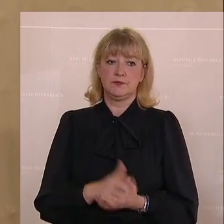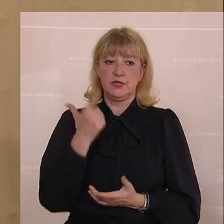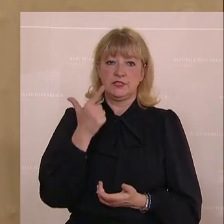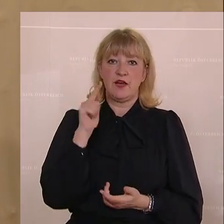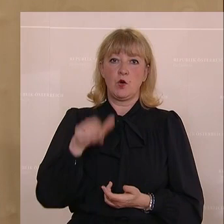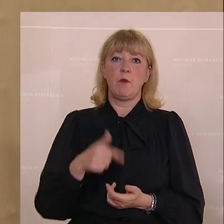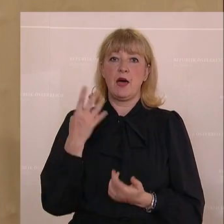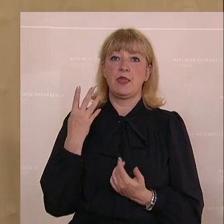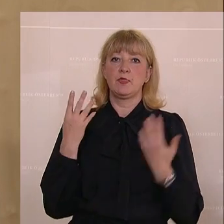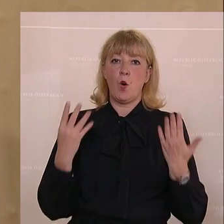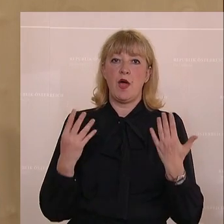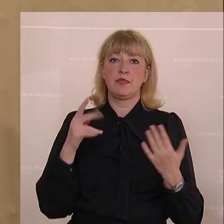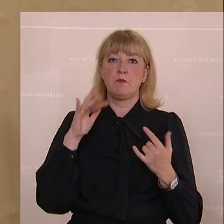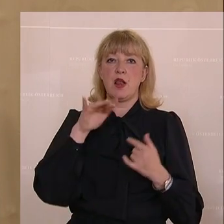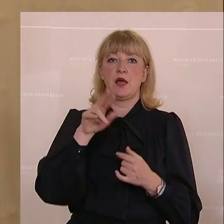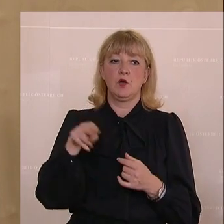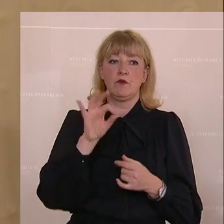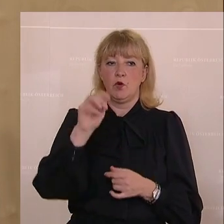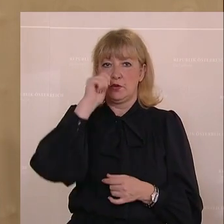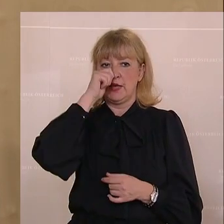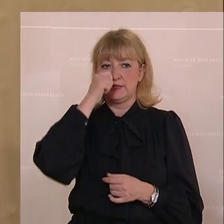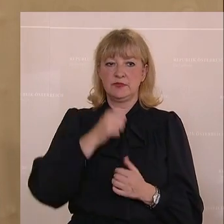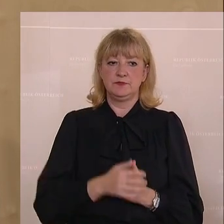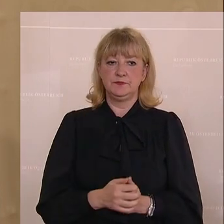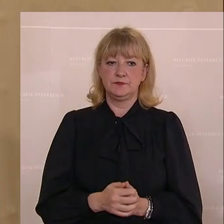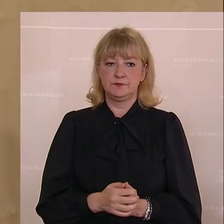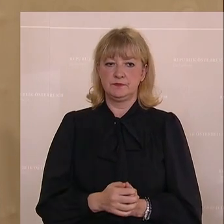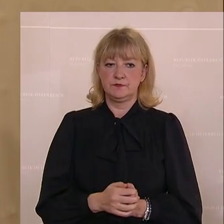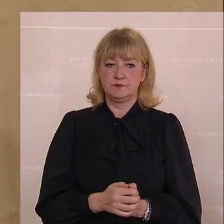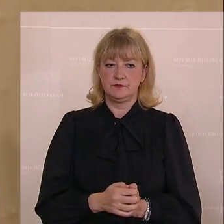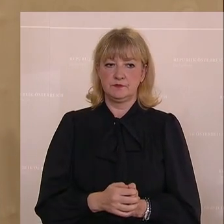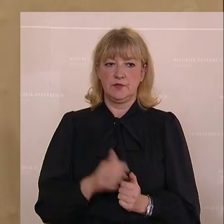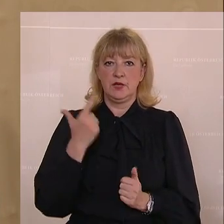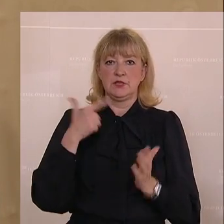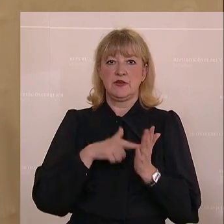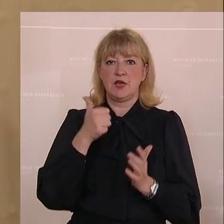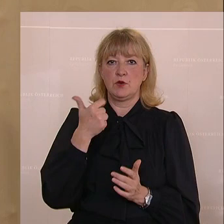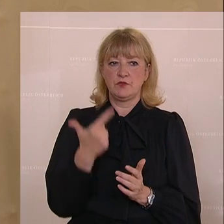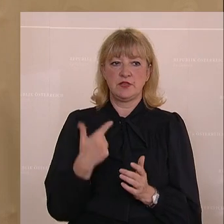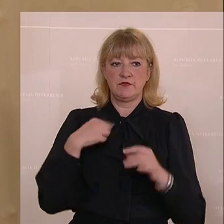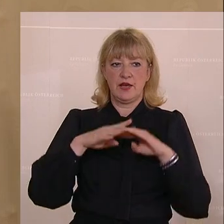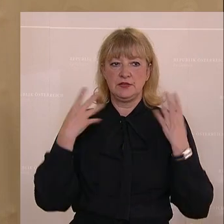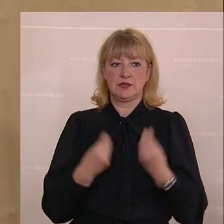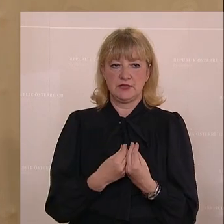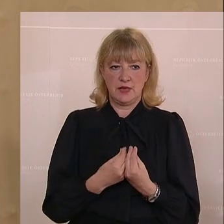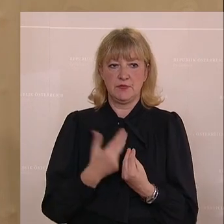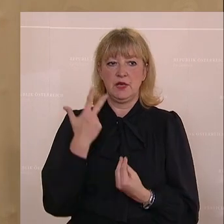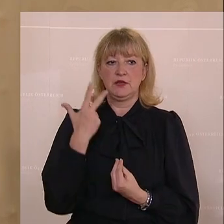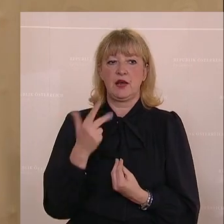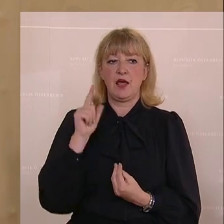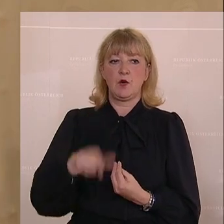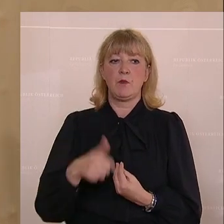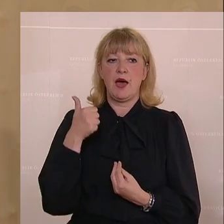,9 Milliarden Euro für Tests. 2021 hatten wir insgesamt 3